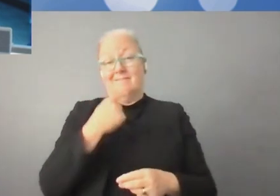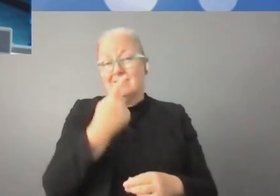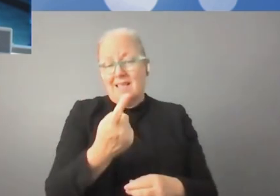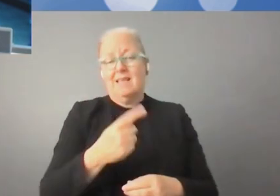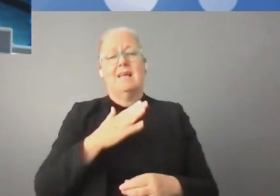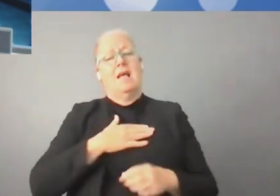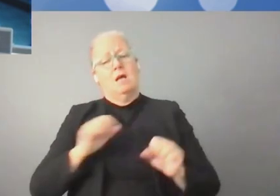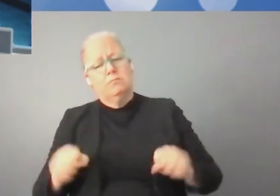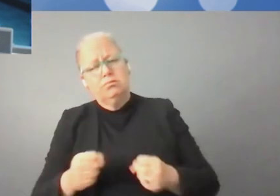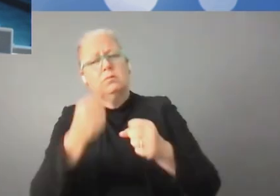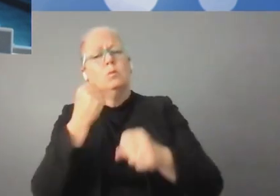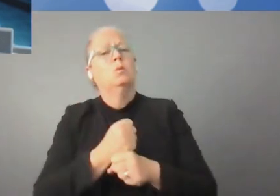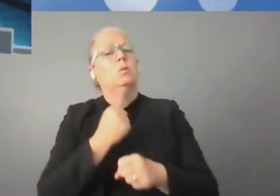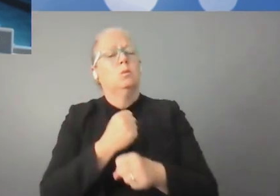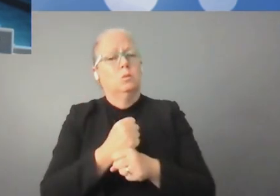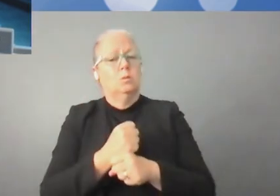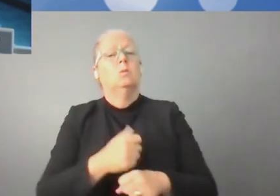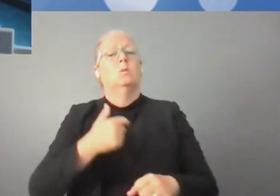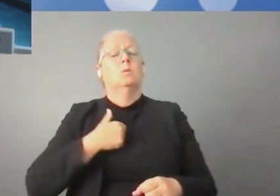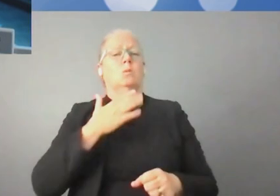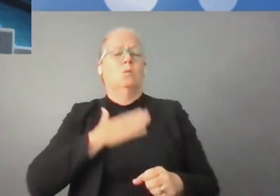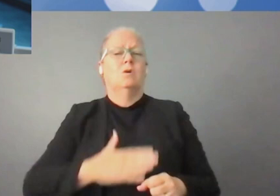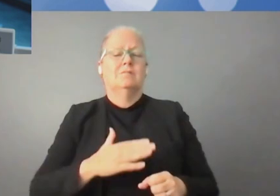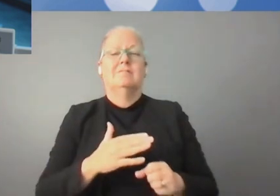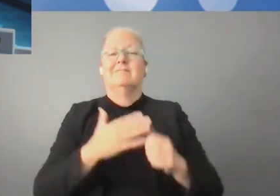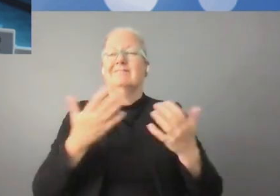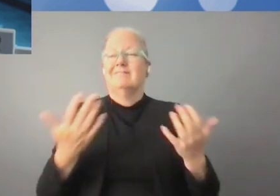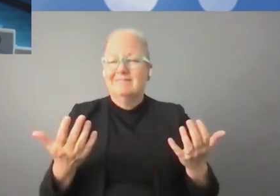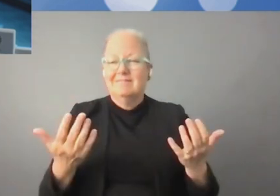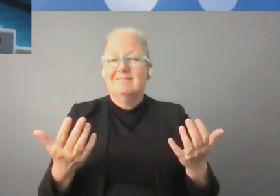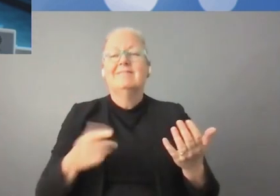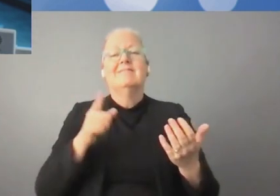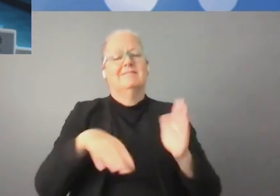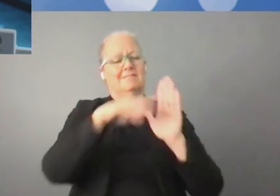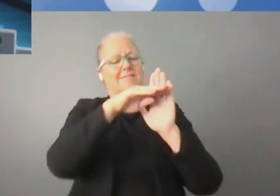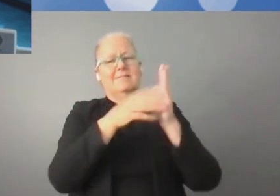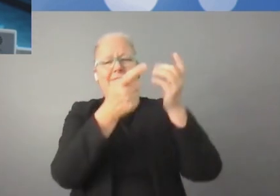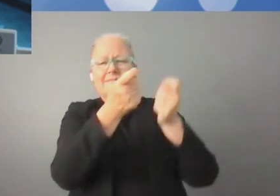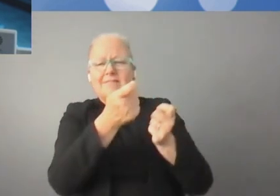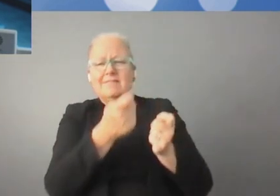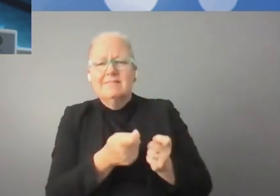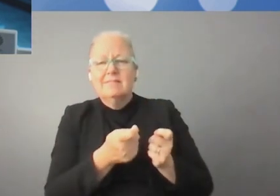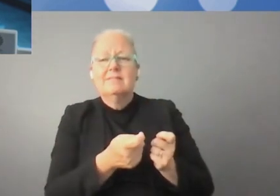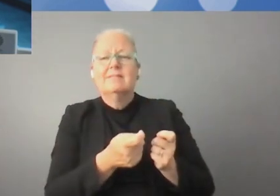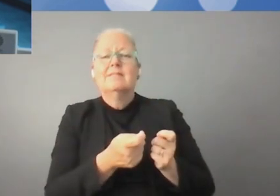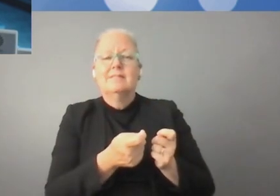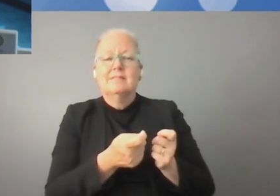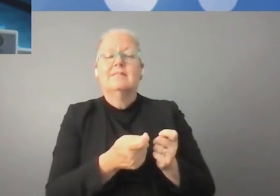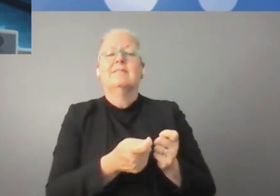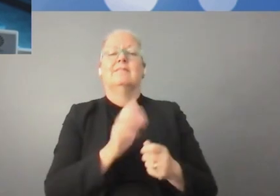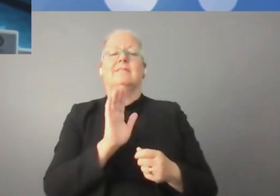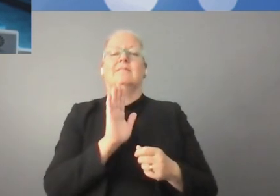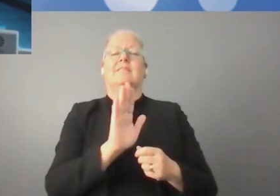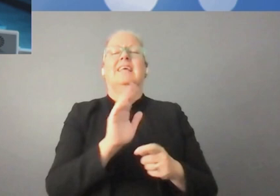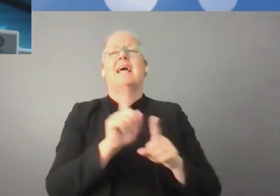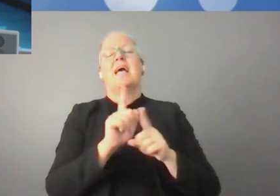numérique, les mêmes droits, mais aussi des devoirs. Il est très important pour nous d'éliminer les